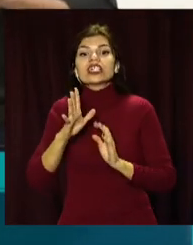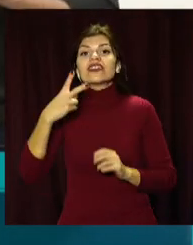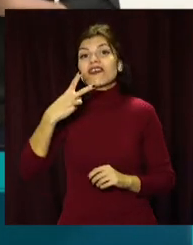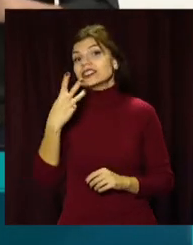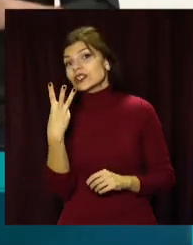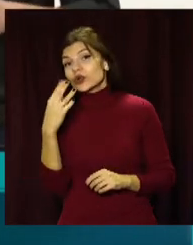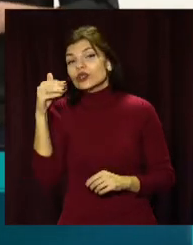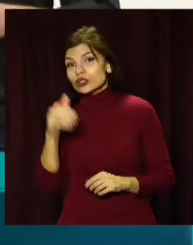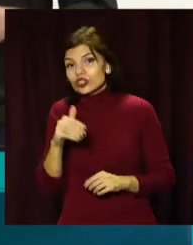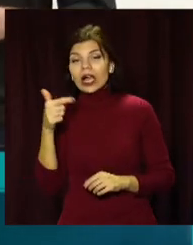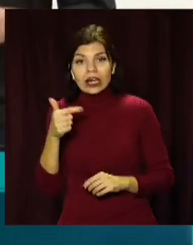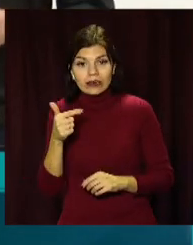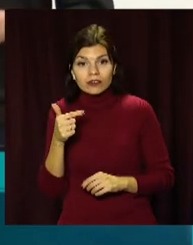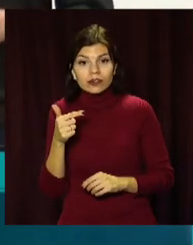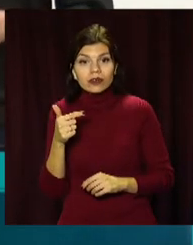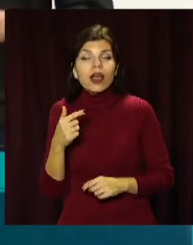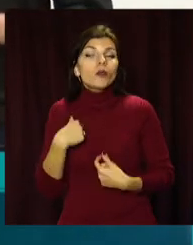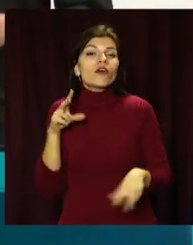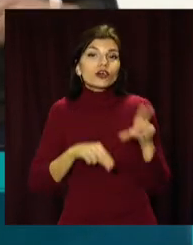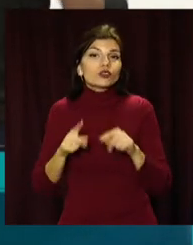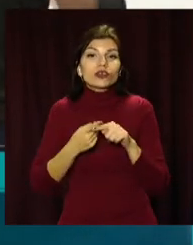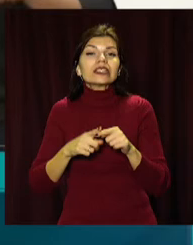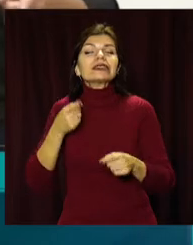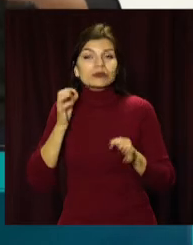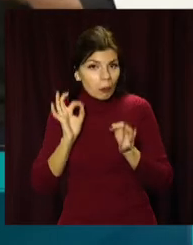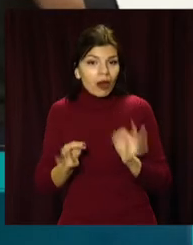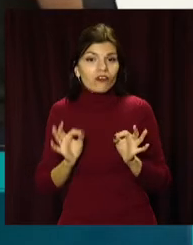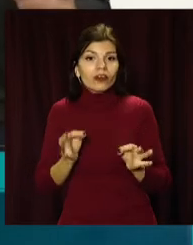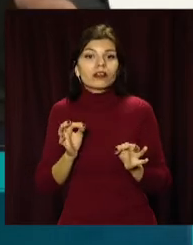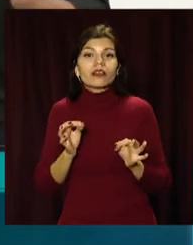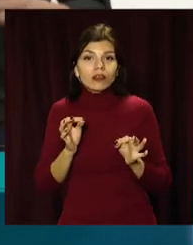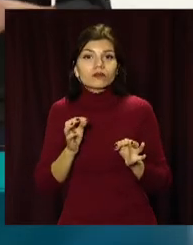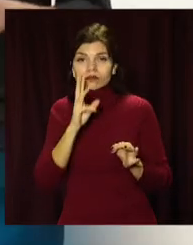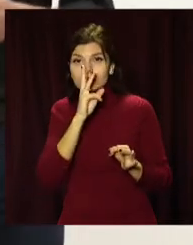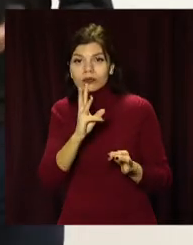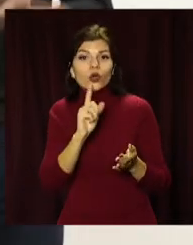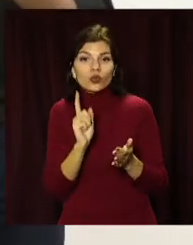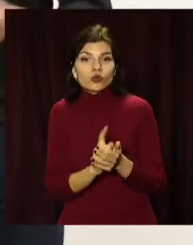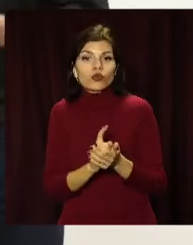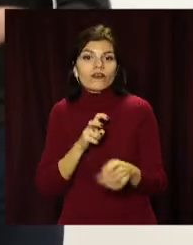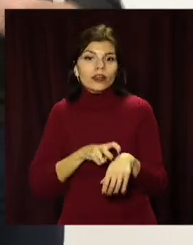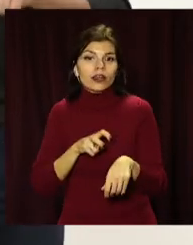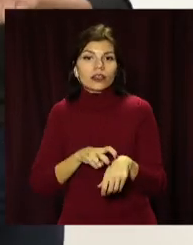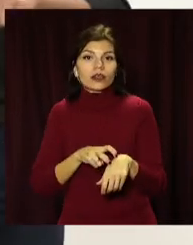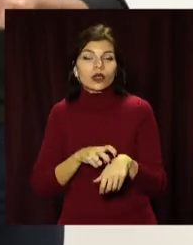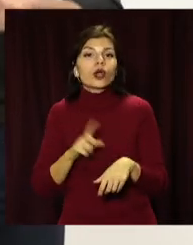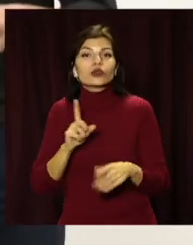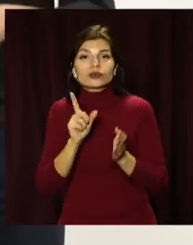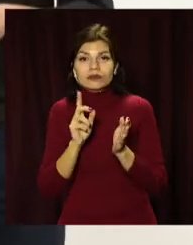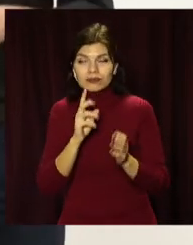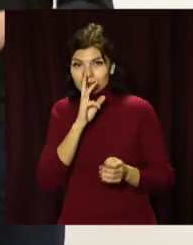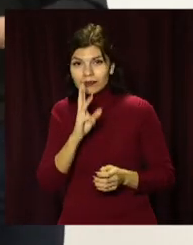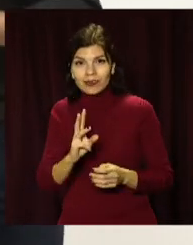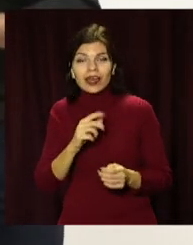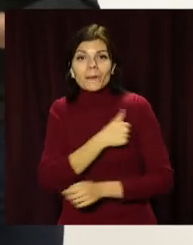тисяч гривень. Ми вважаємо, що це справедлива заробітна плата, яка повинна бути в лікаря. Заробітна плата